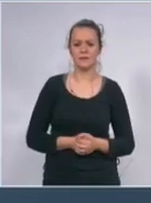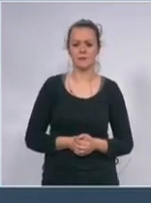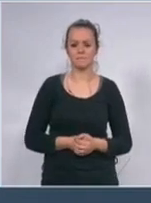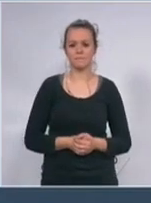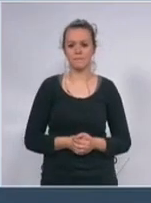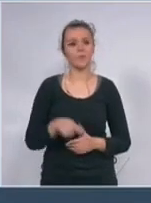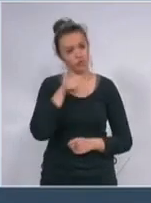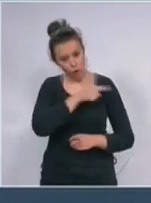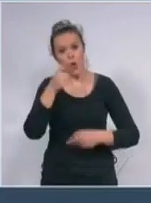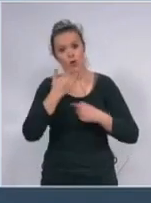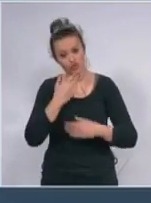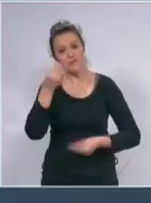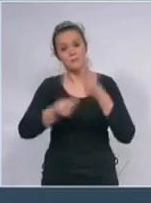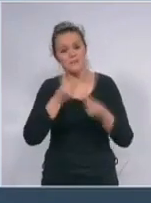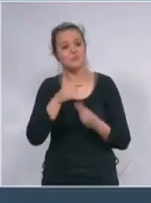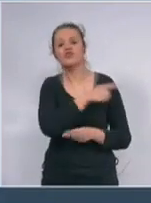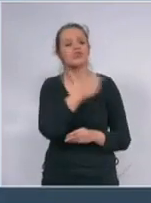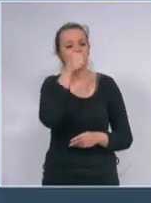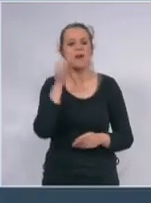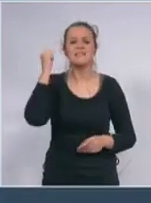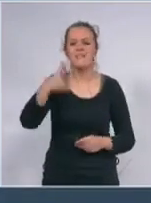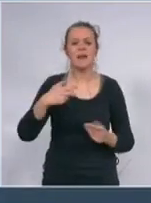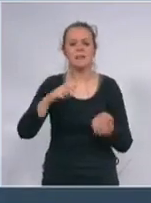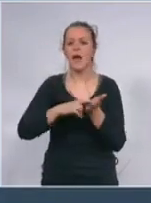Da vam priča o s kakvim problemima se svočava.